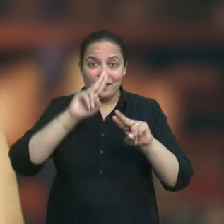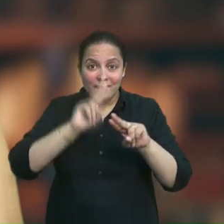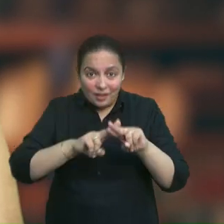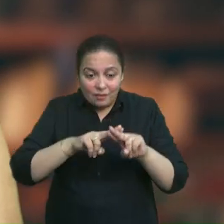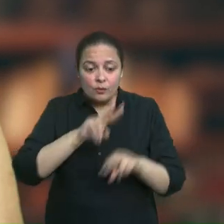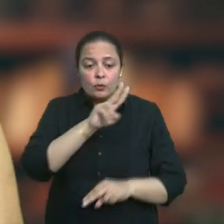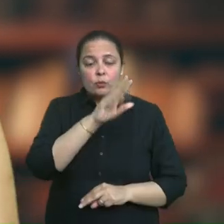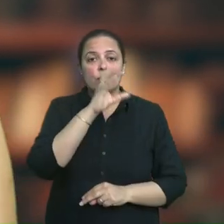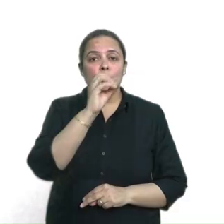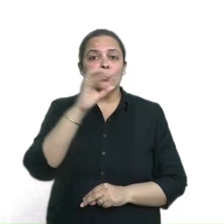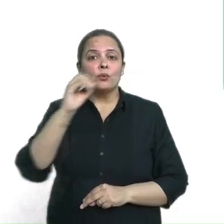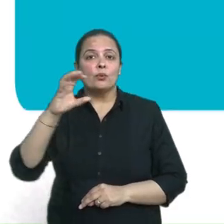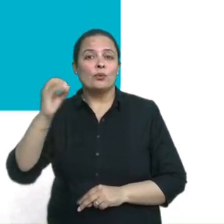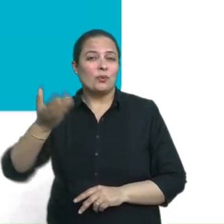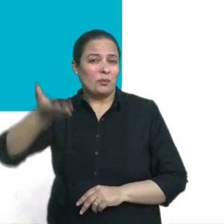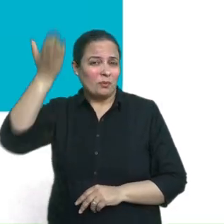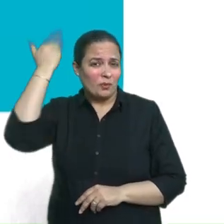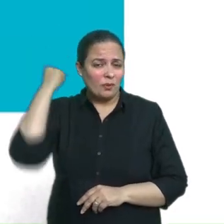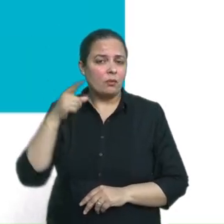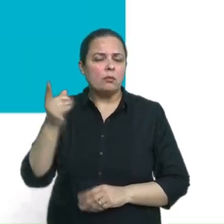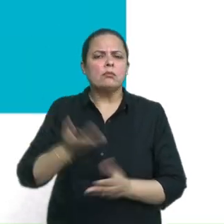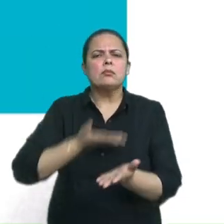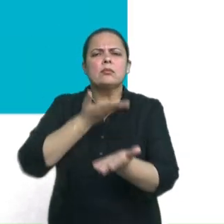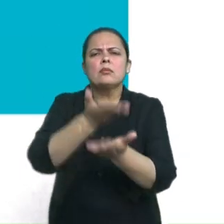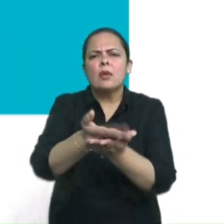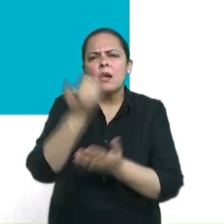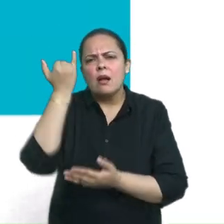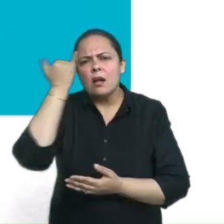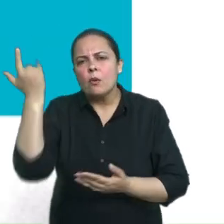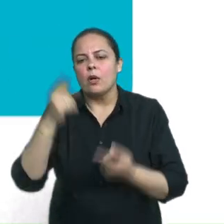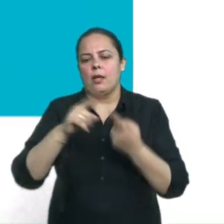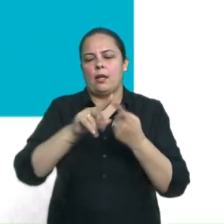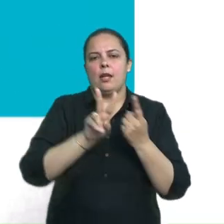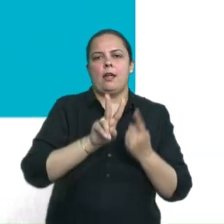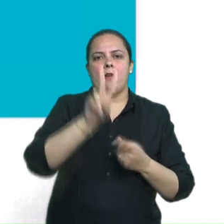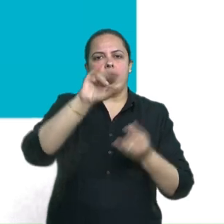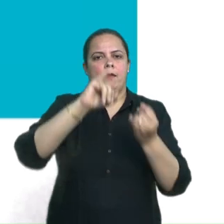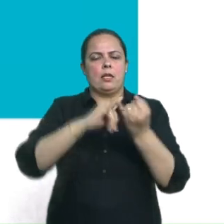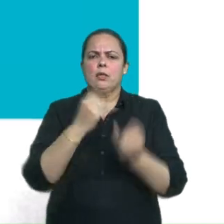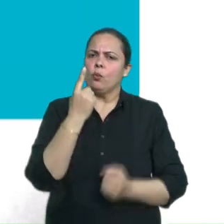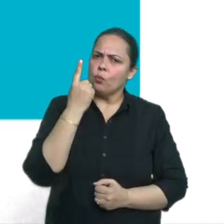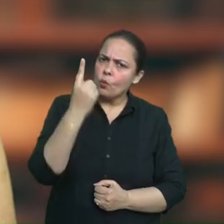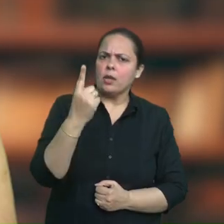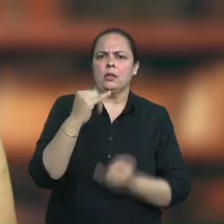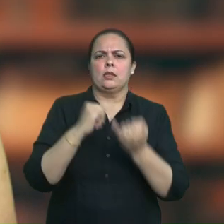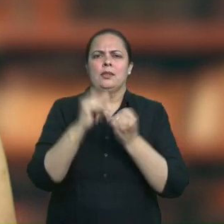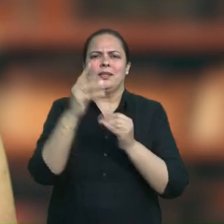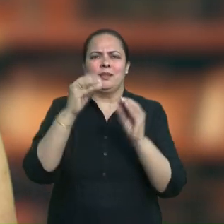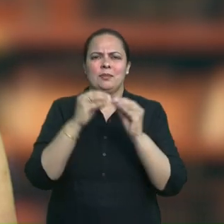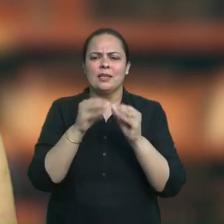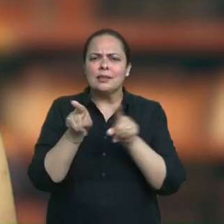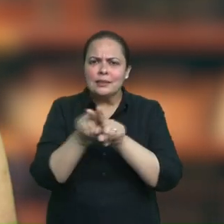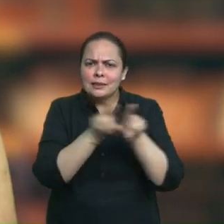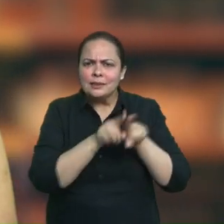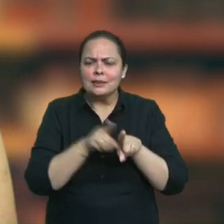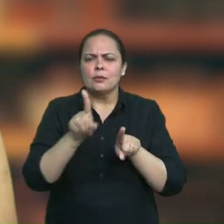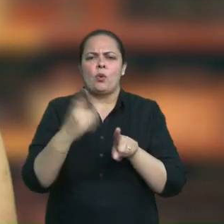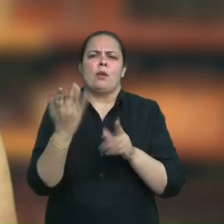करने के लिए इसने टौपिक अधारित द्रिश्टिकोन की अपेक्षा थीम अधारित द्रिश्टिकोन की अनुशंसा की